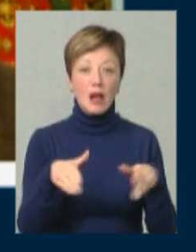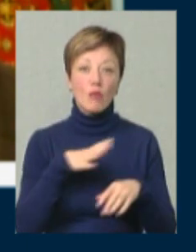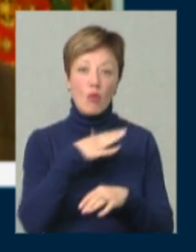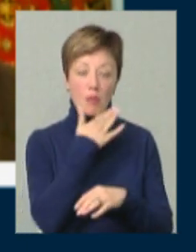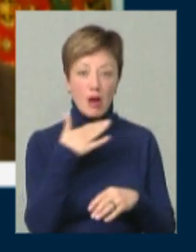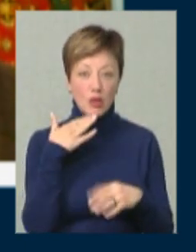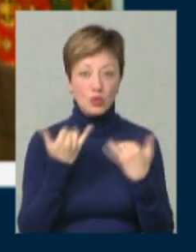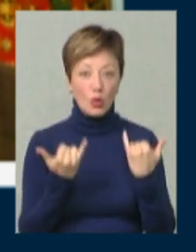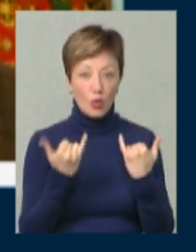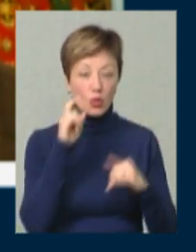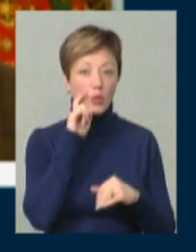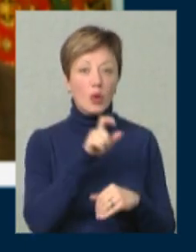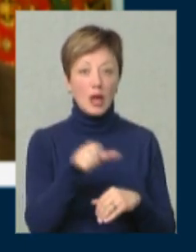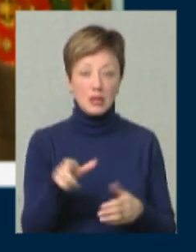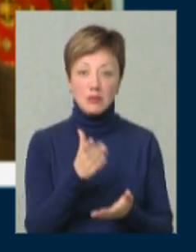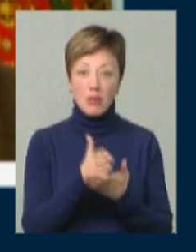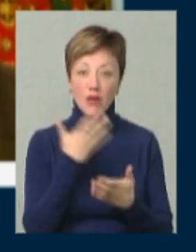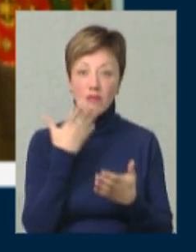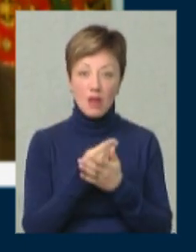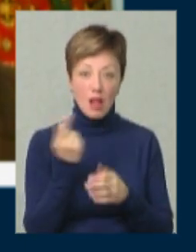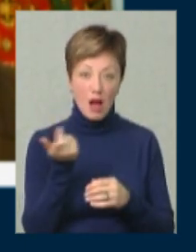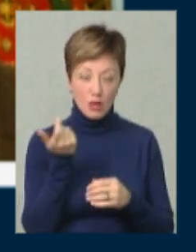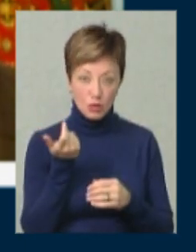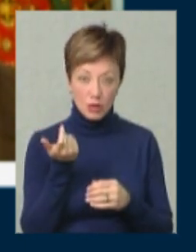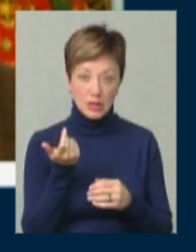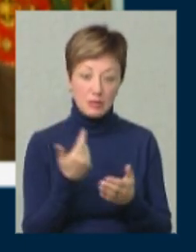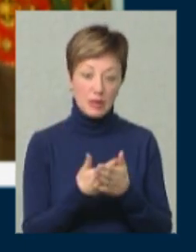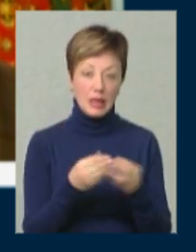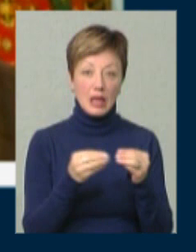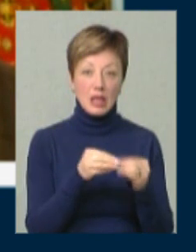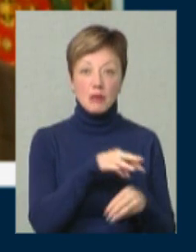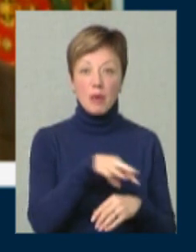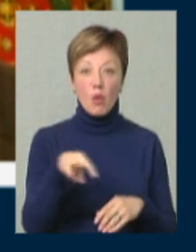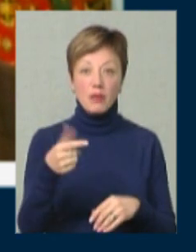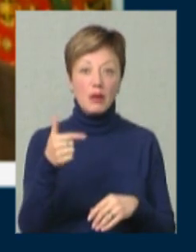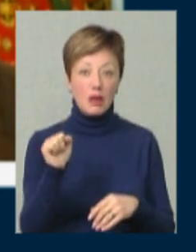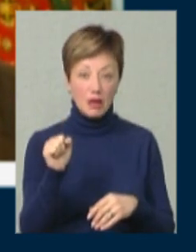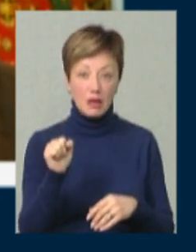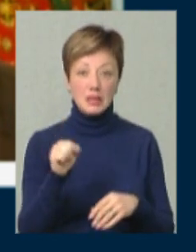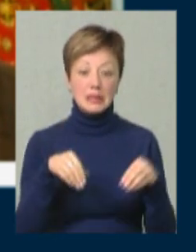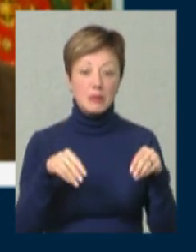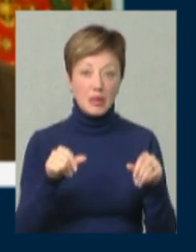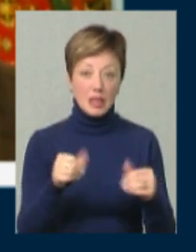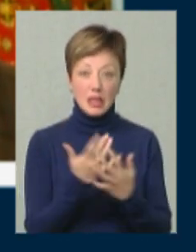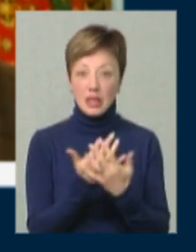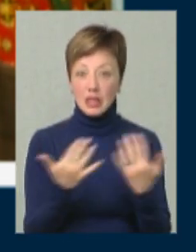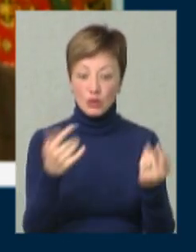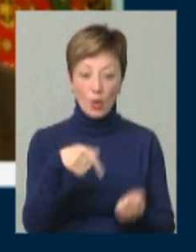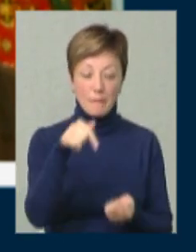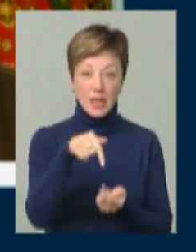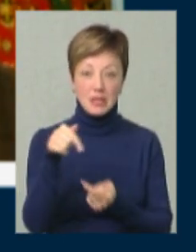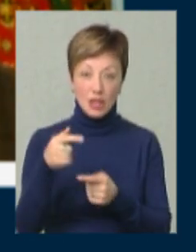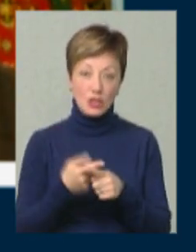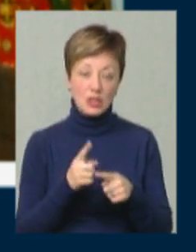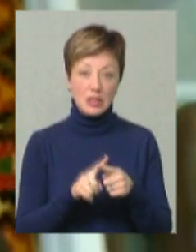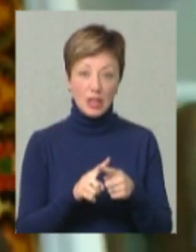багато. Сьогодні українці мають у власності десь 10 мільйонів гектарів землі різного призначення.